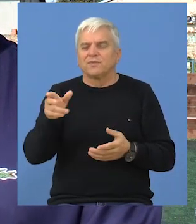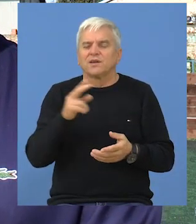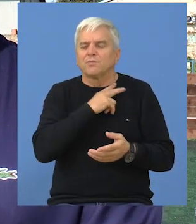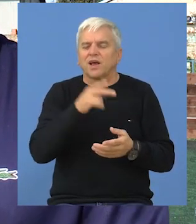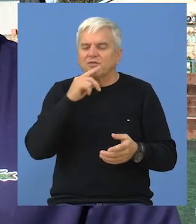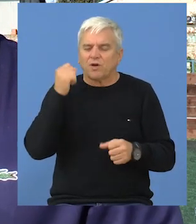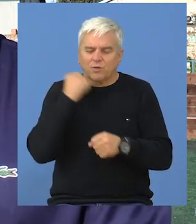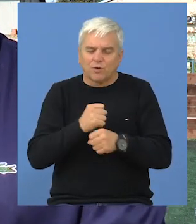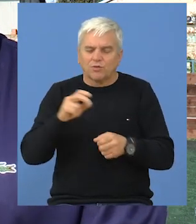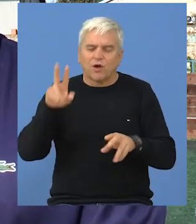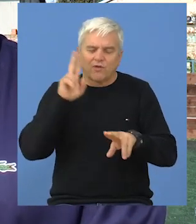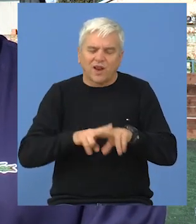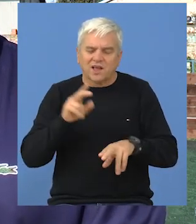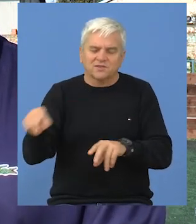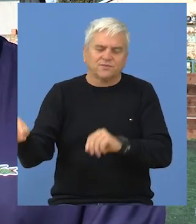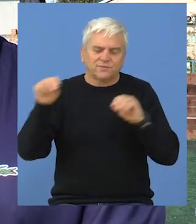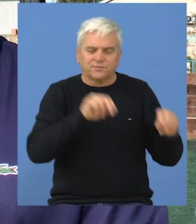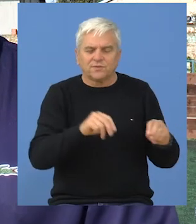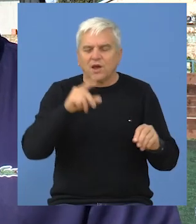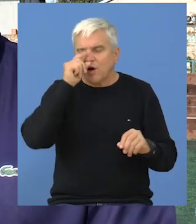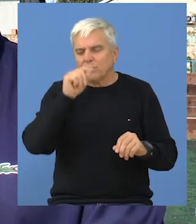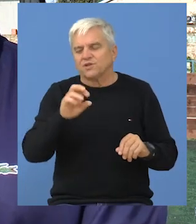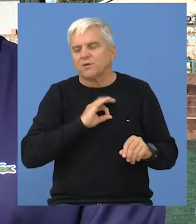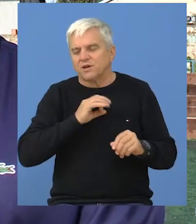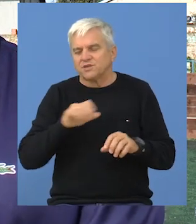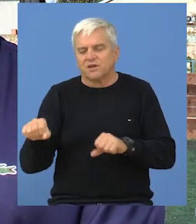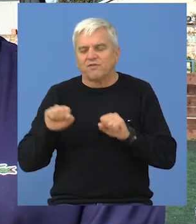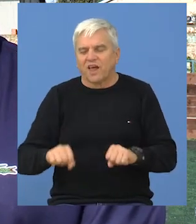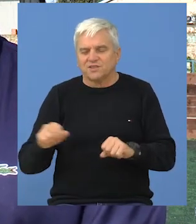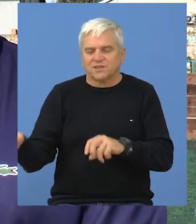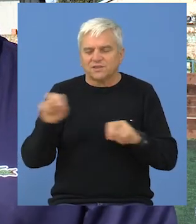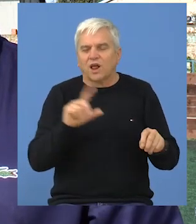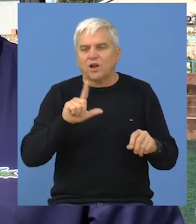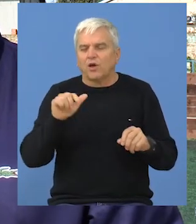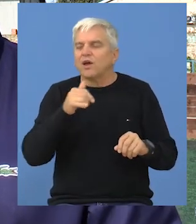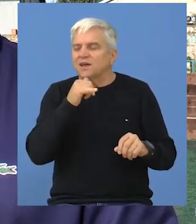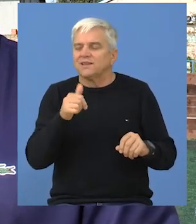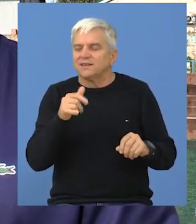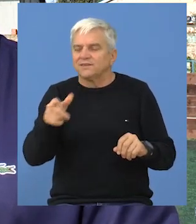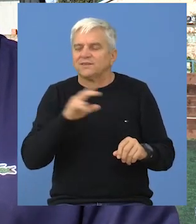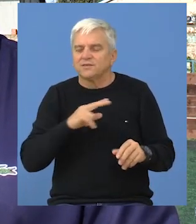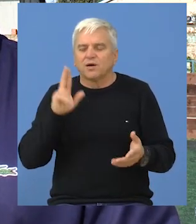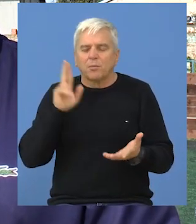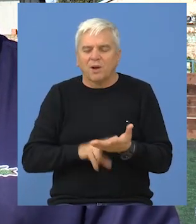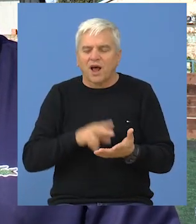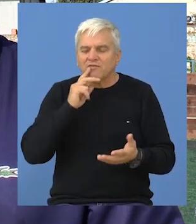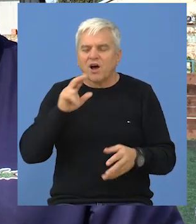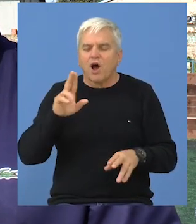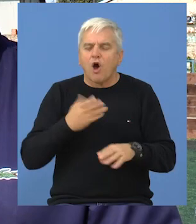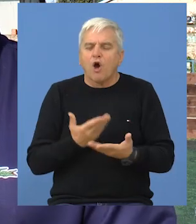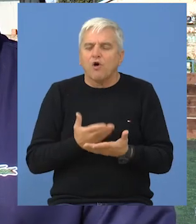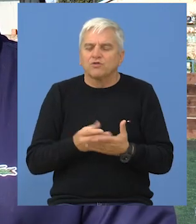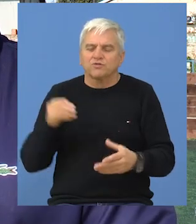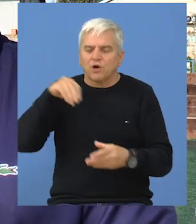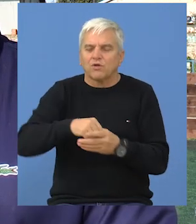u pravno-svojinskim odnosima ovaj objekt jeste pripao konačno opštine Bečeja, tako da lokalna samuprava sada ima i pravni